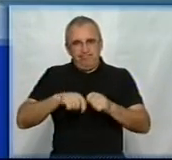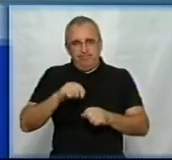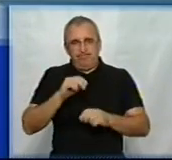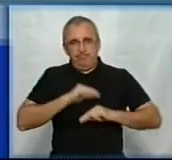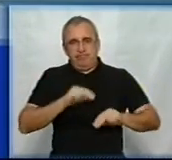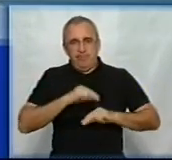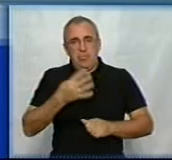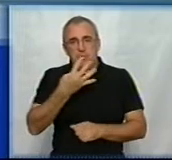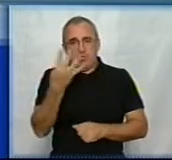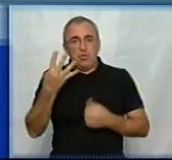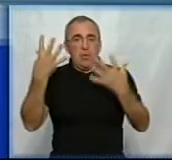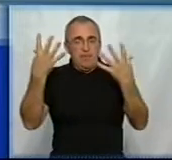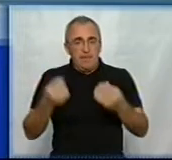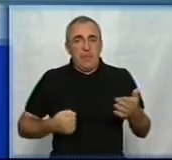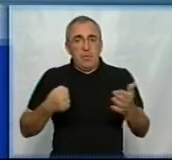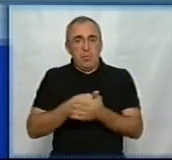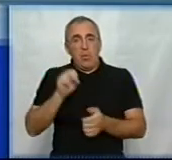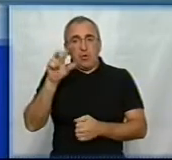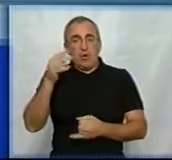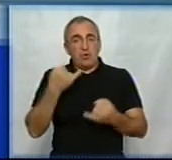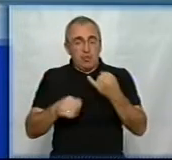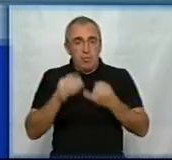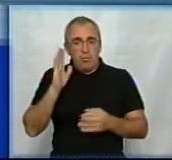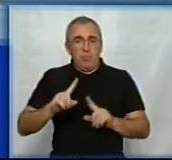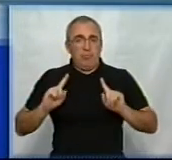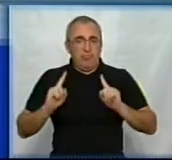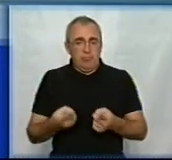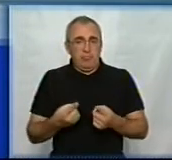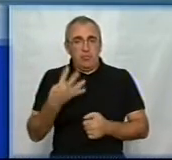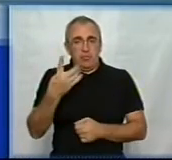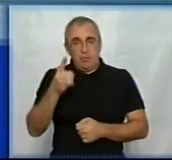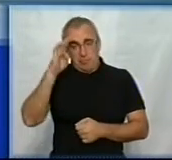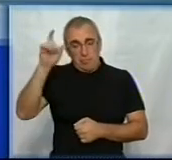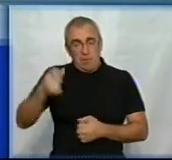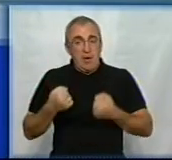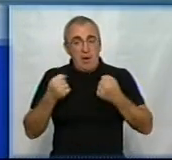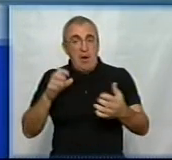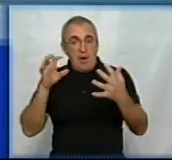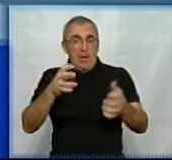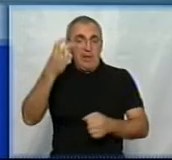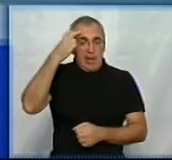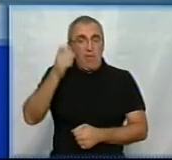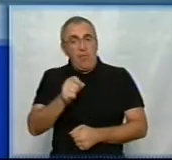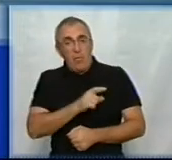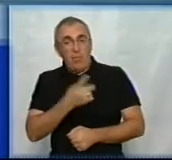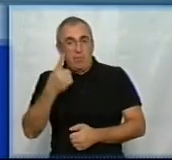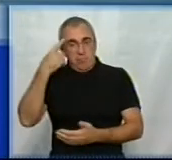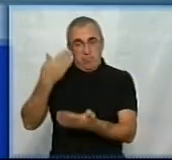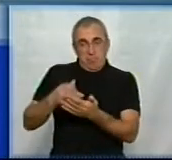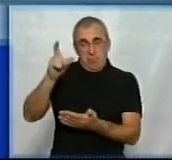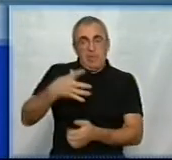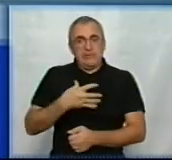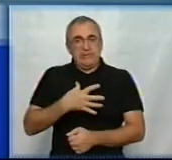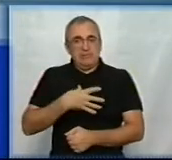44 доби до 13 жовтня буде під арештом 41-річний водій автобуса «Київ-Одеса», якого підозрюють у